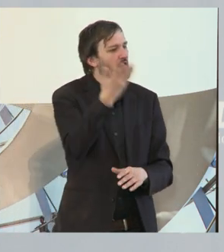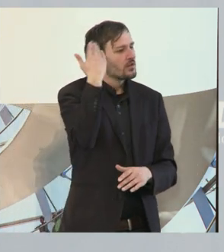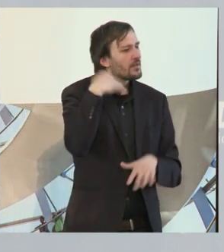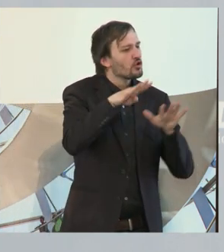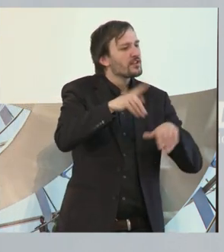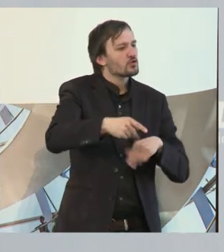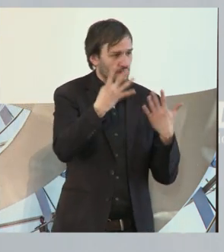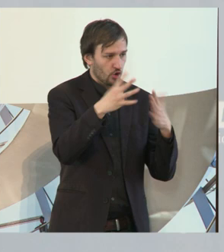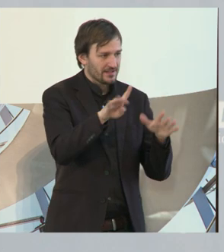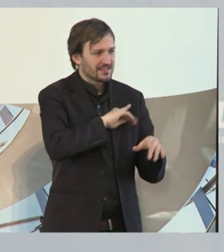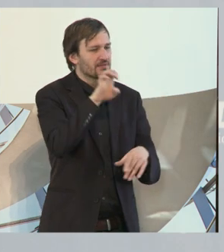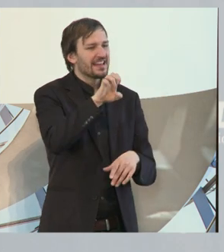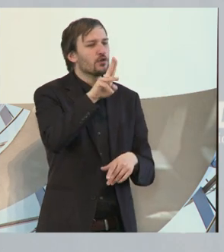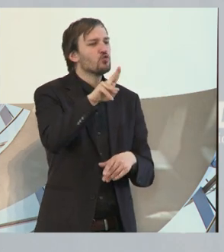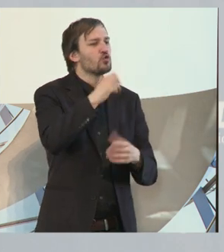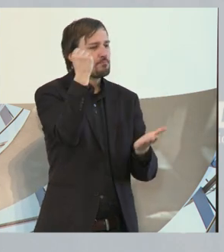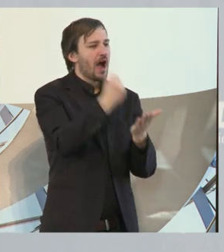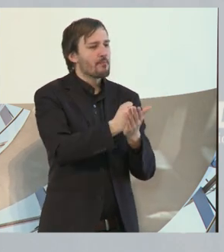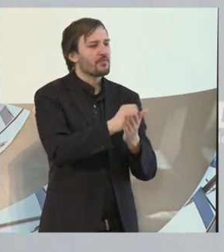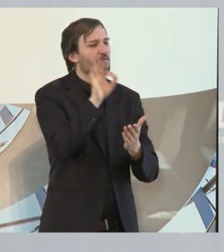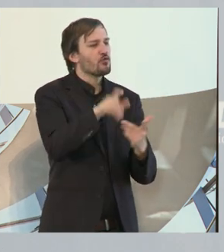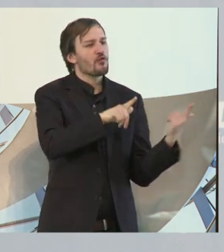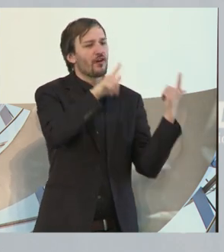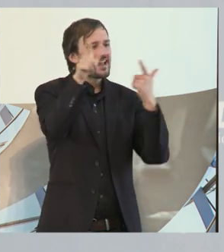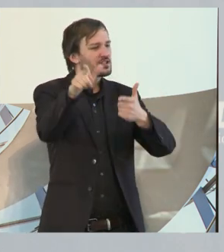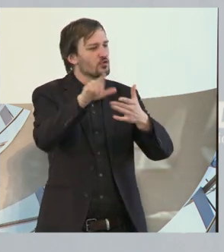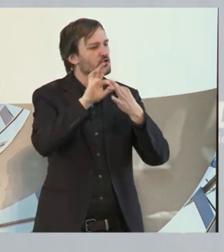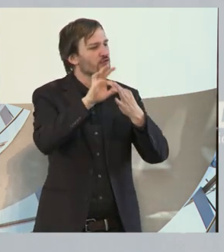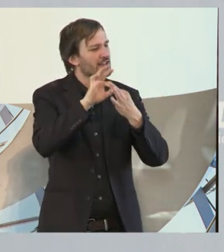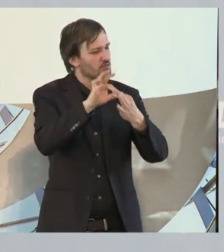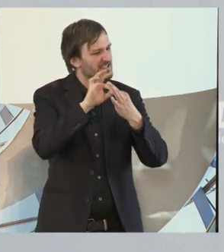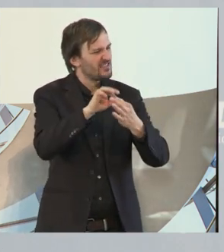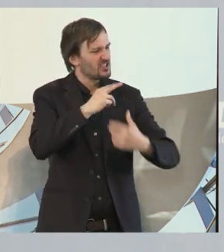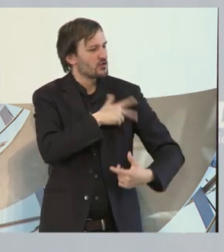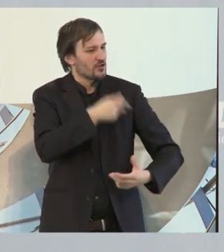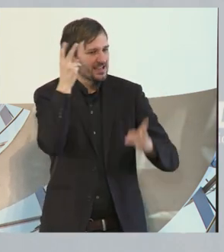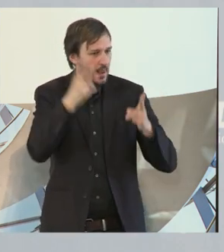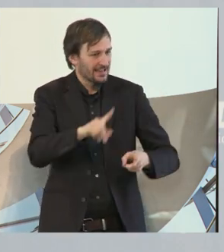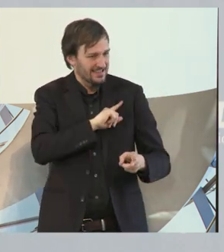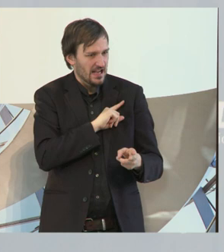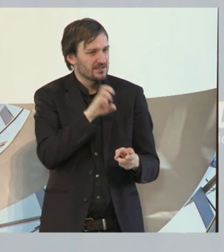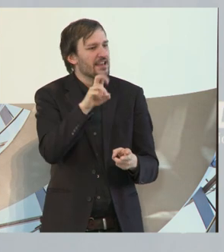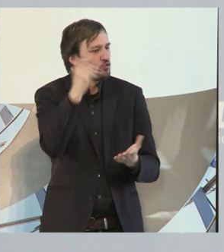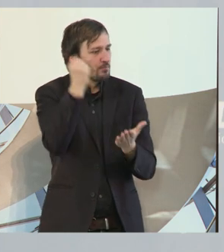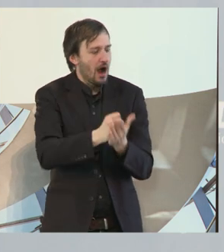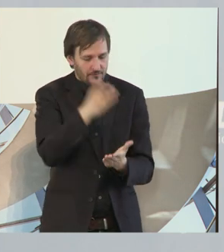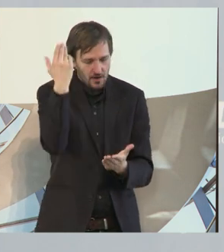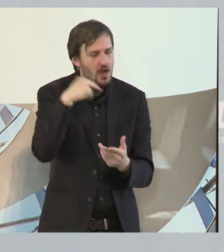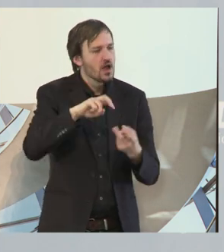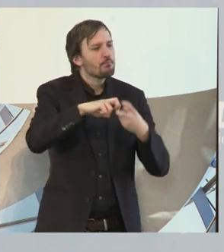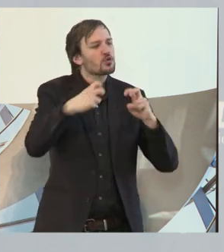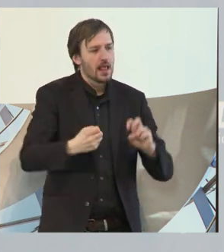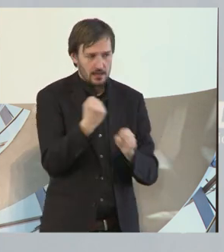EU-Beamter in Brüssel für das freizügigkeitsspezifische Sozialrecht. Und dann habe ich mich mit den Kolleginnen und Kollegen aus den